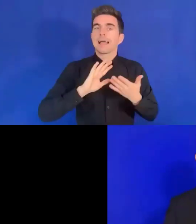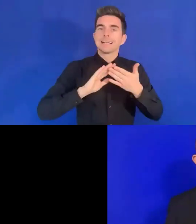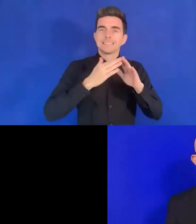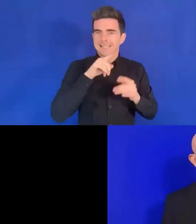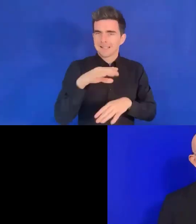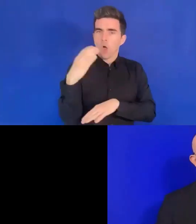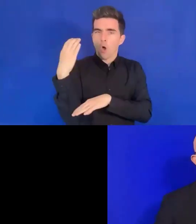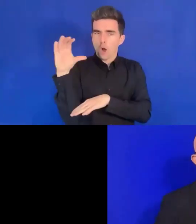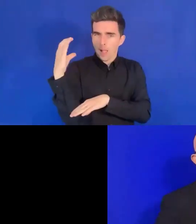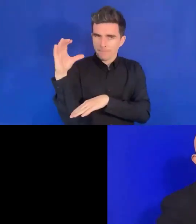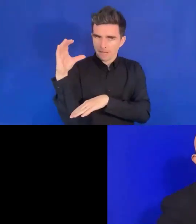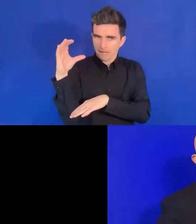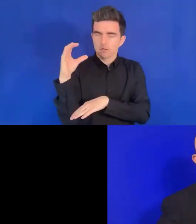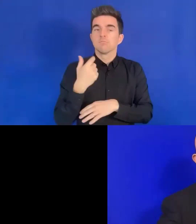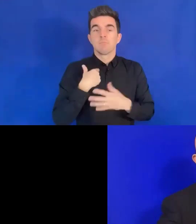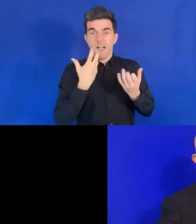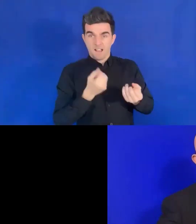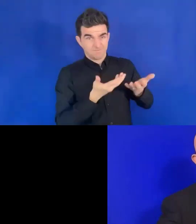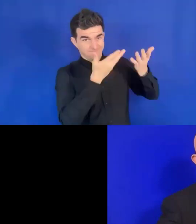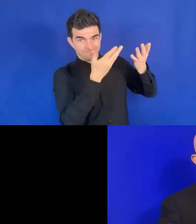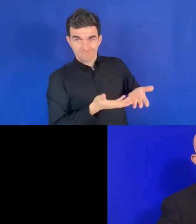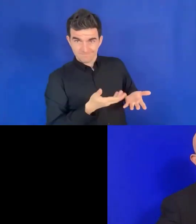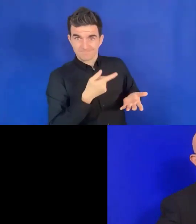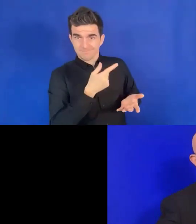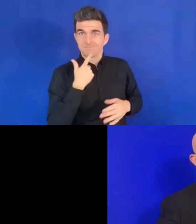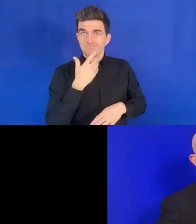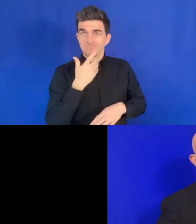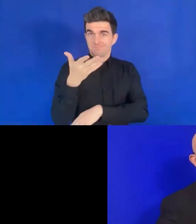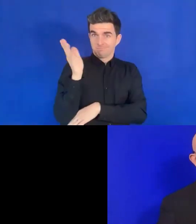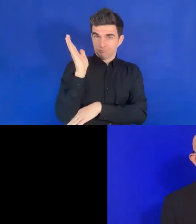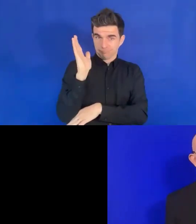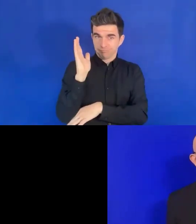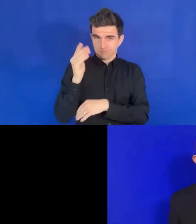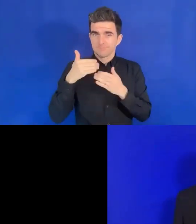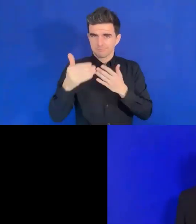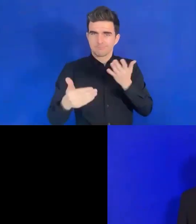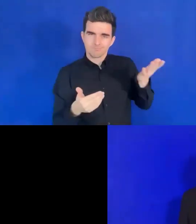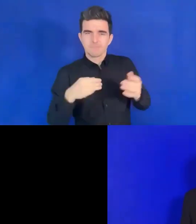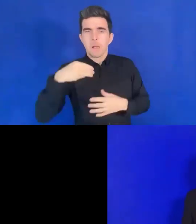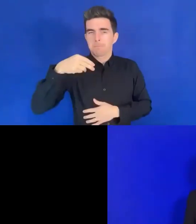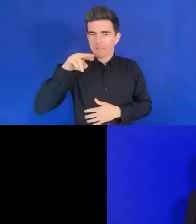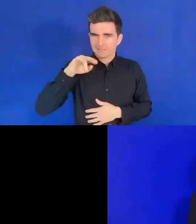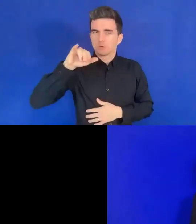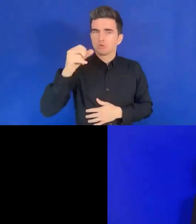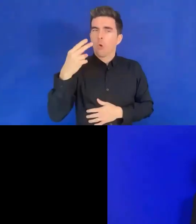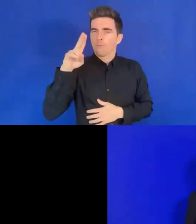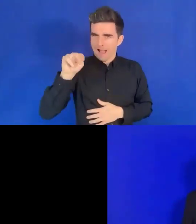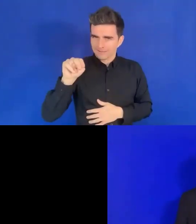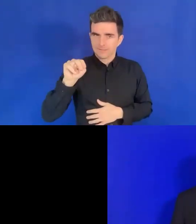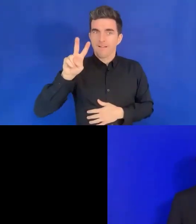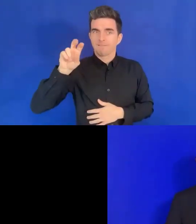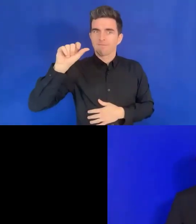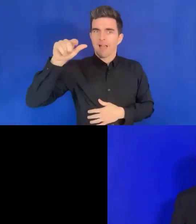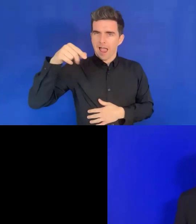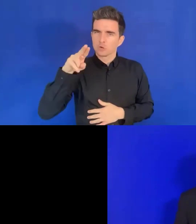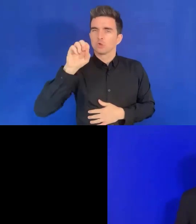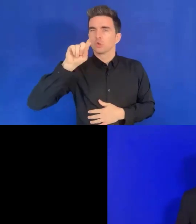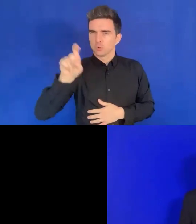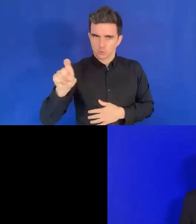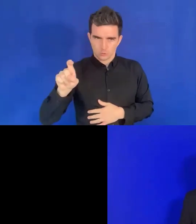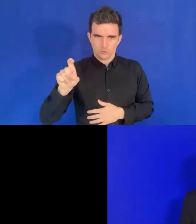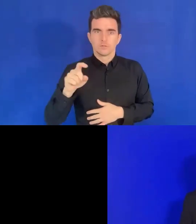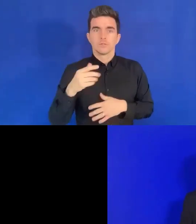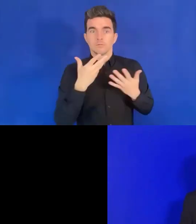Joran Vasquez qui est un membre de l'équipe technique de la